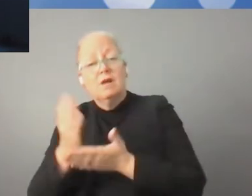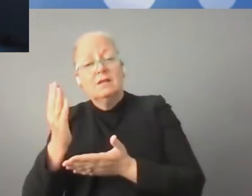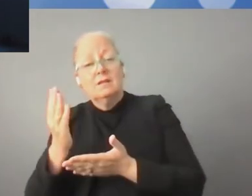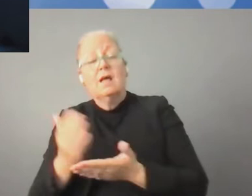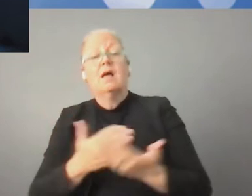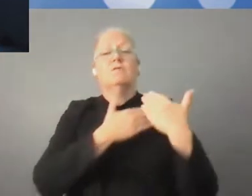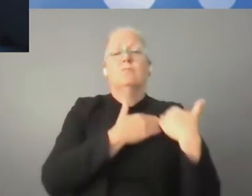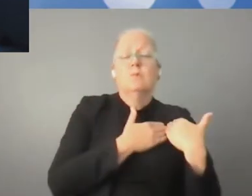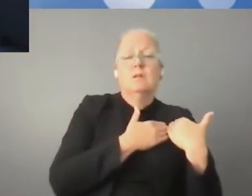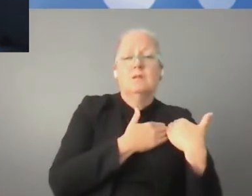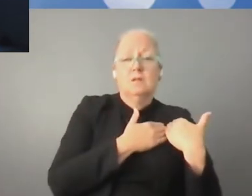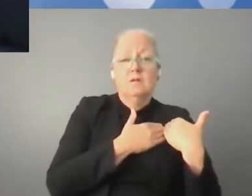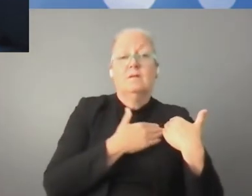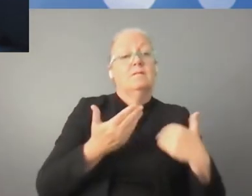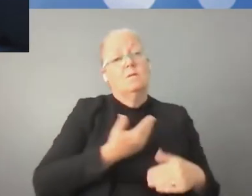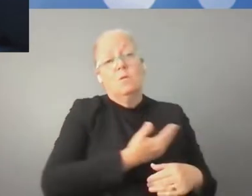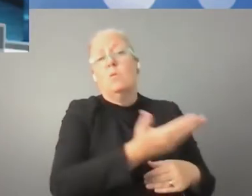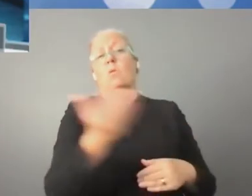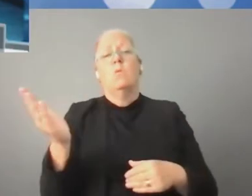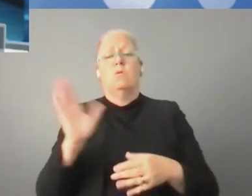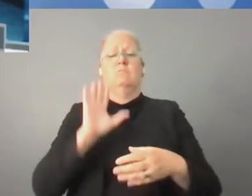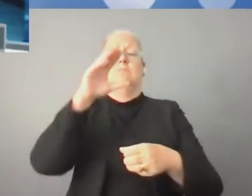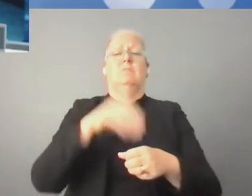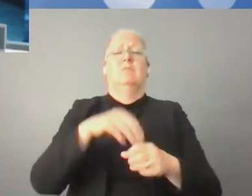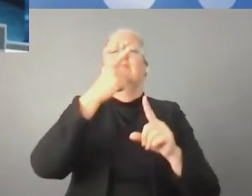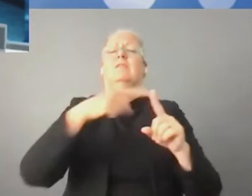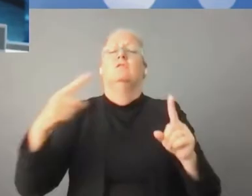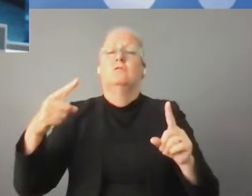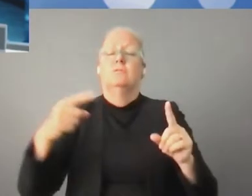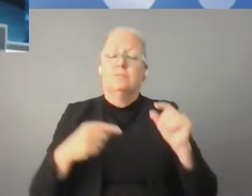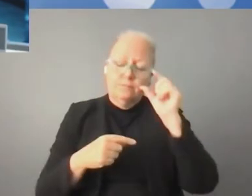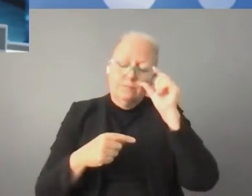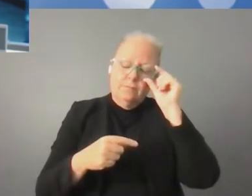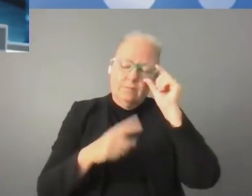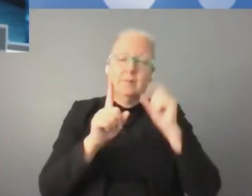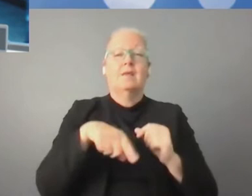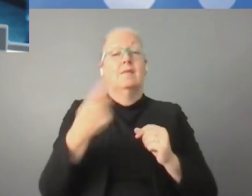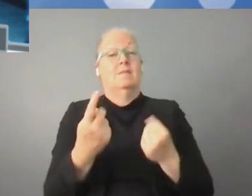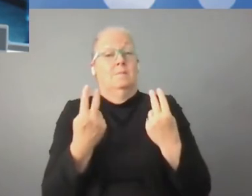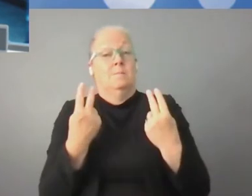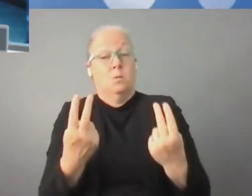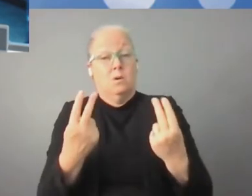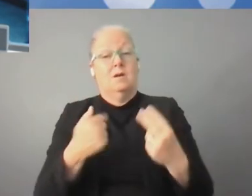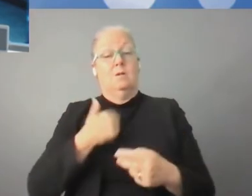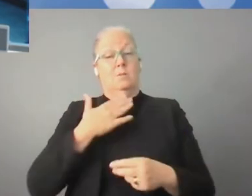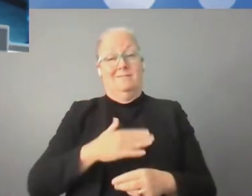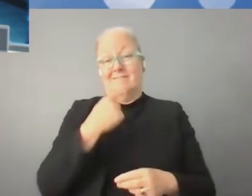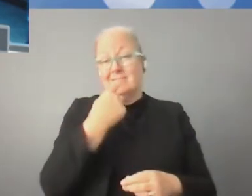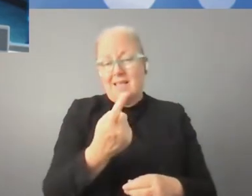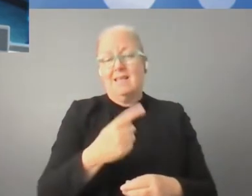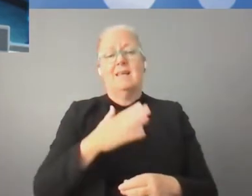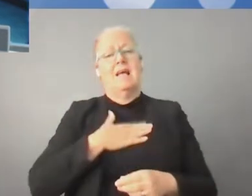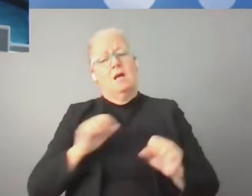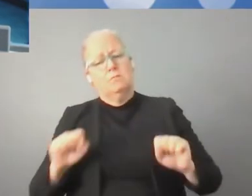zapewniać wszystkim uczestnikom środowiska cyfrowego równoważne prawa,